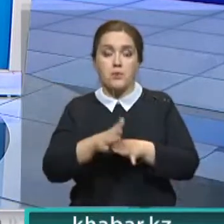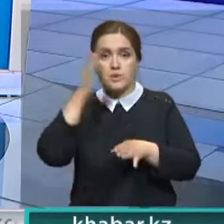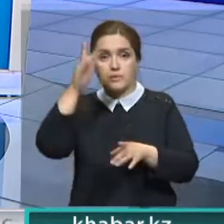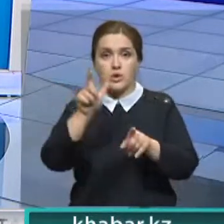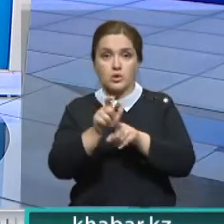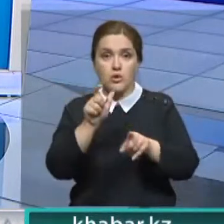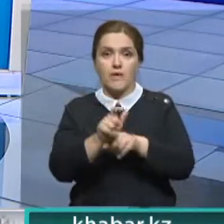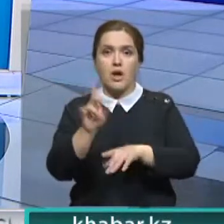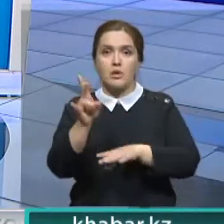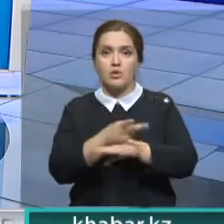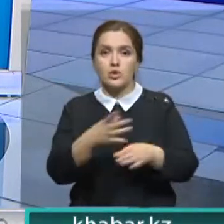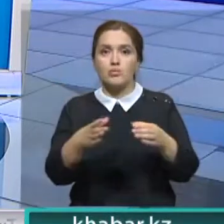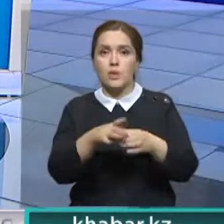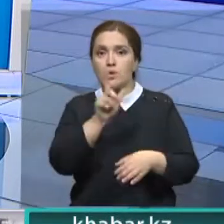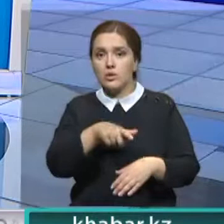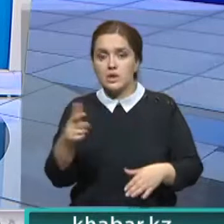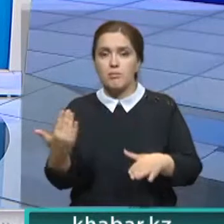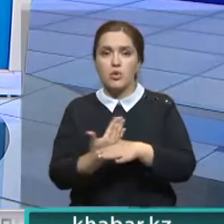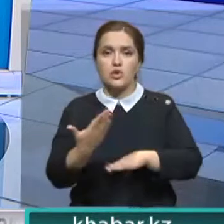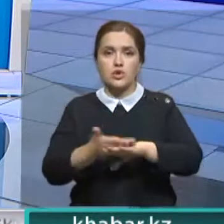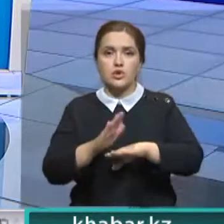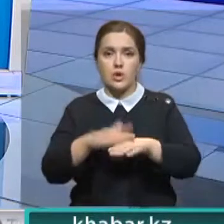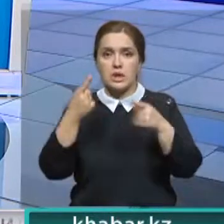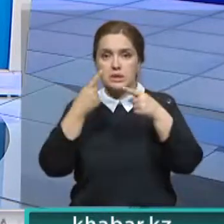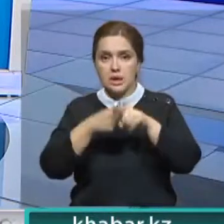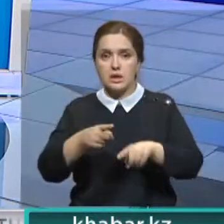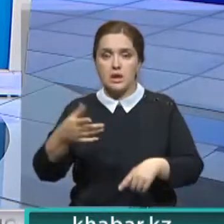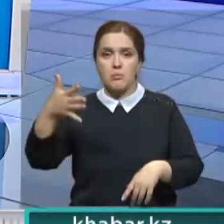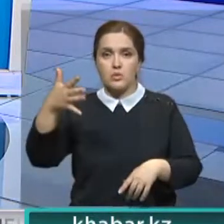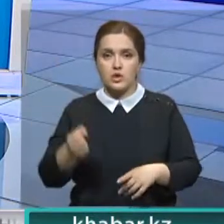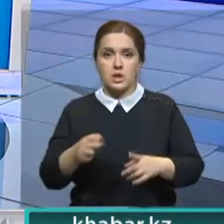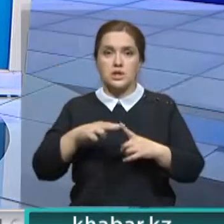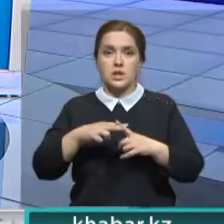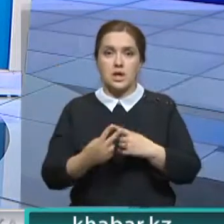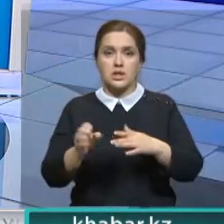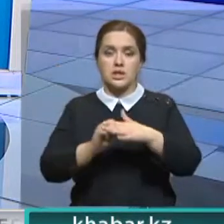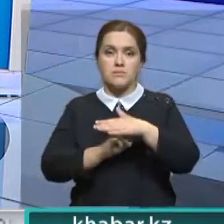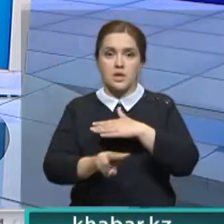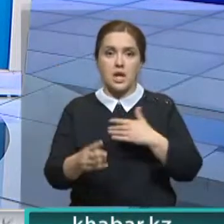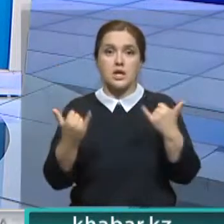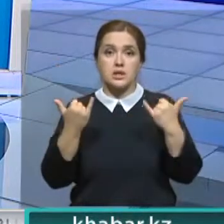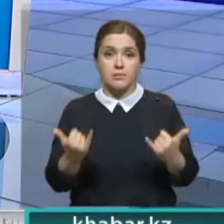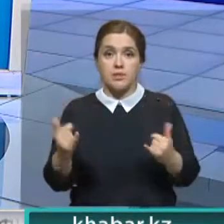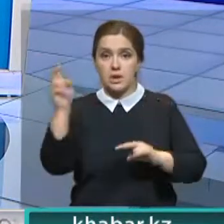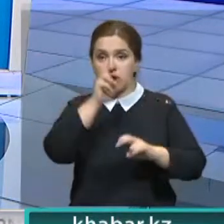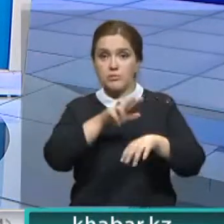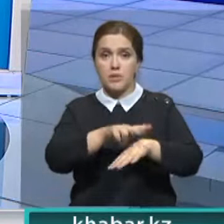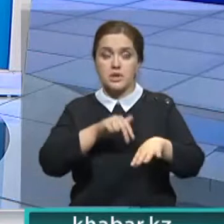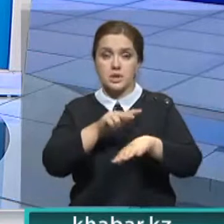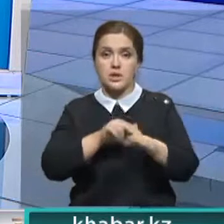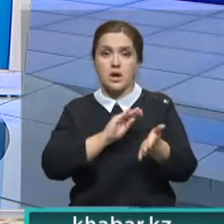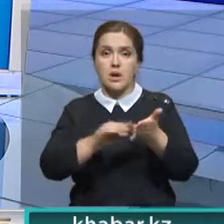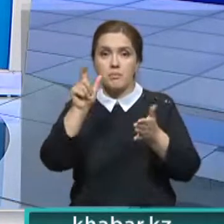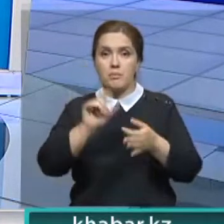слова. Под покровом ночи. Группа людей с помощью тяжелой техники обрушила часть строения и сбежала. Теперь их ищут